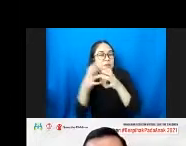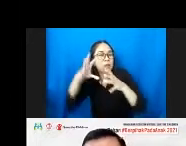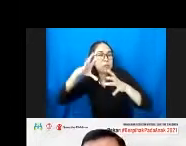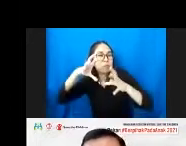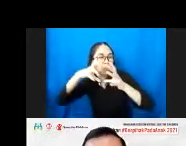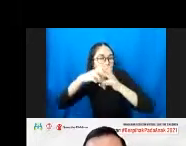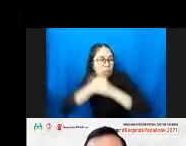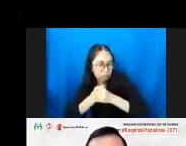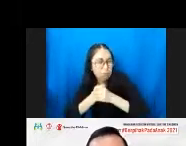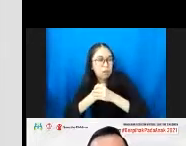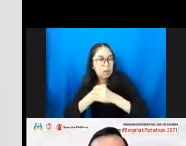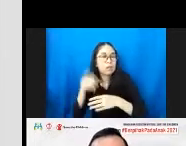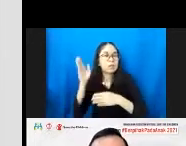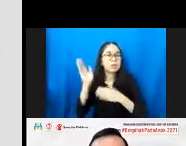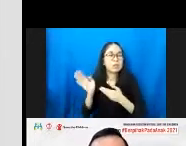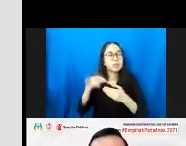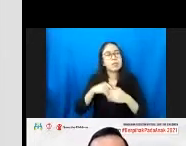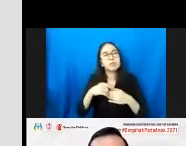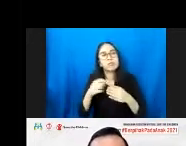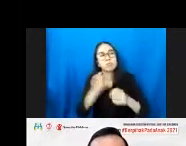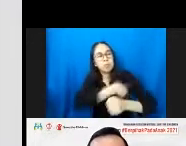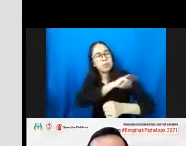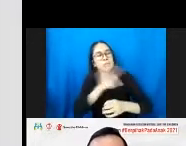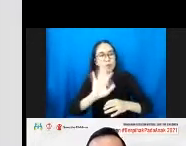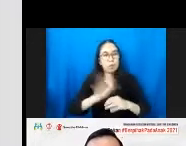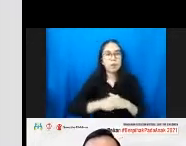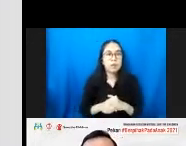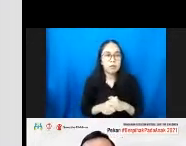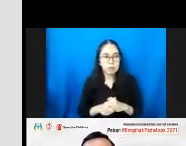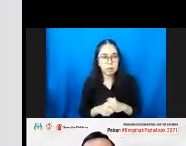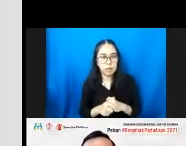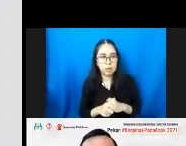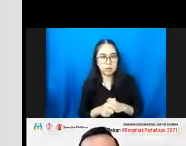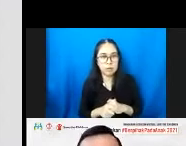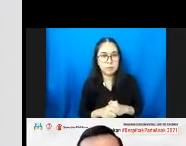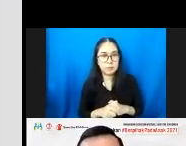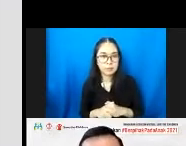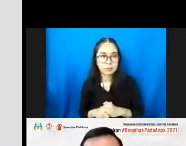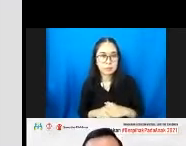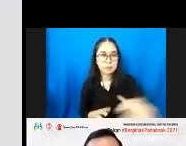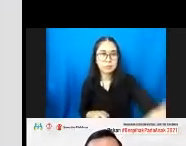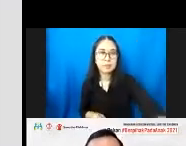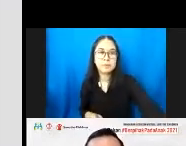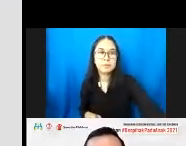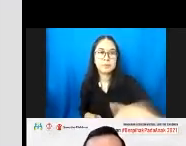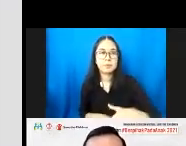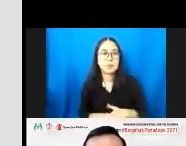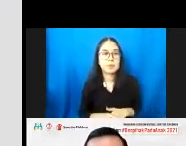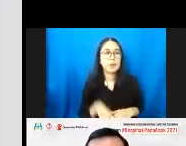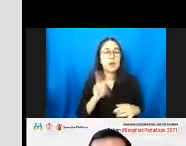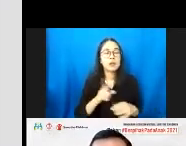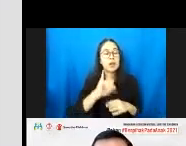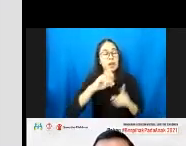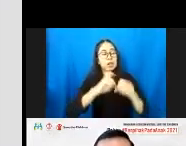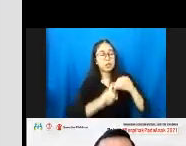ini anak yang menjadi tidak potensial. Karena itu kita akan kehilangan IQ poin anak